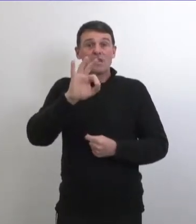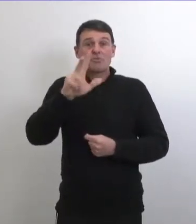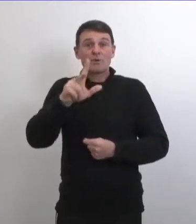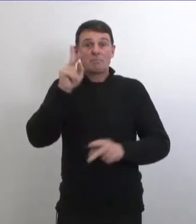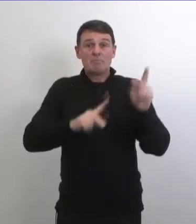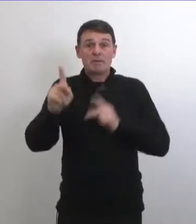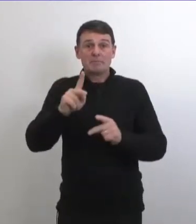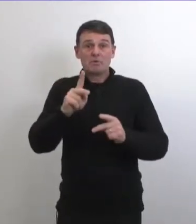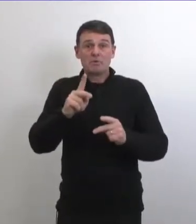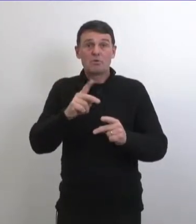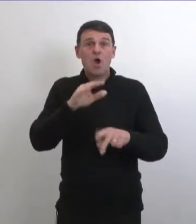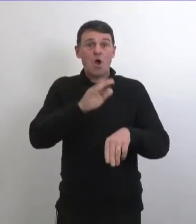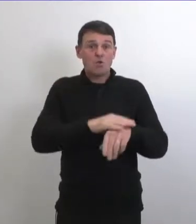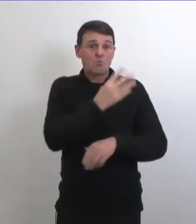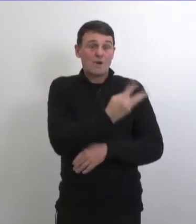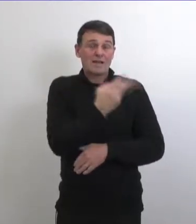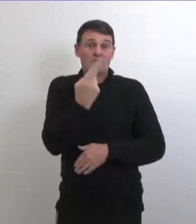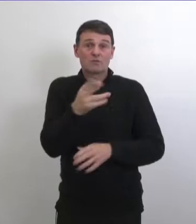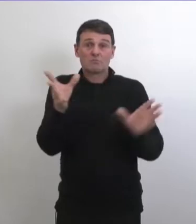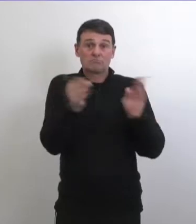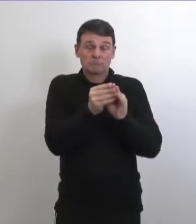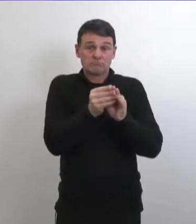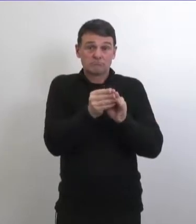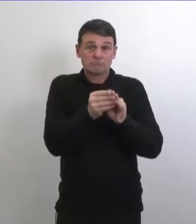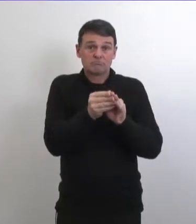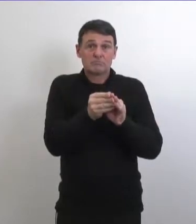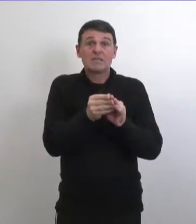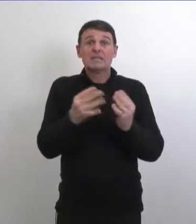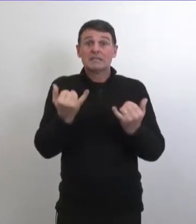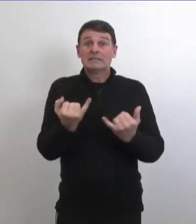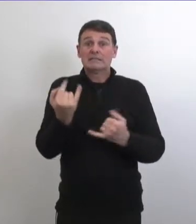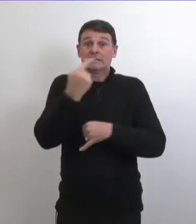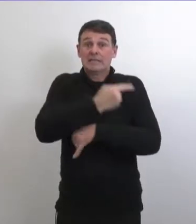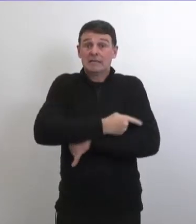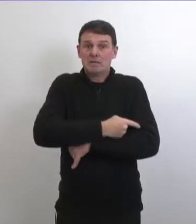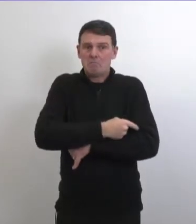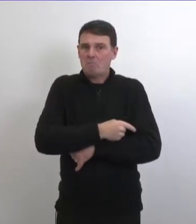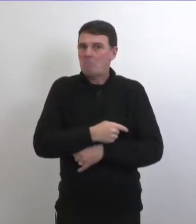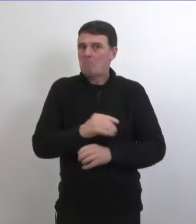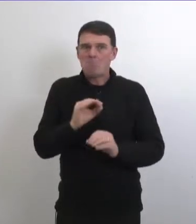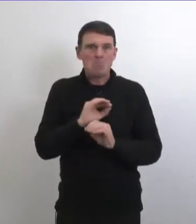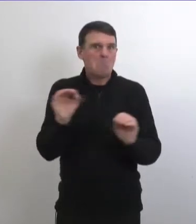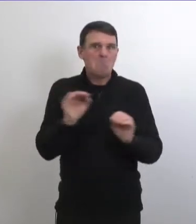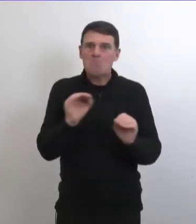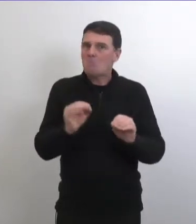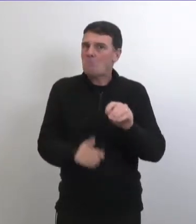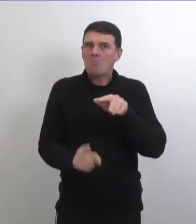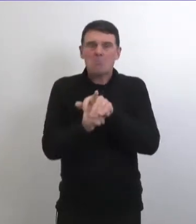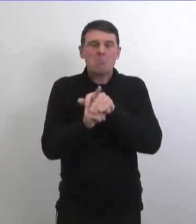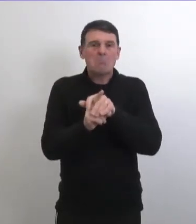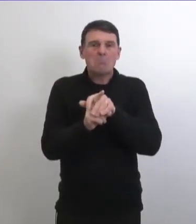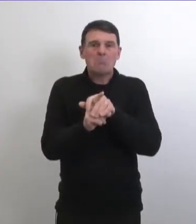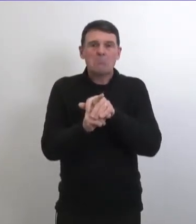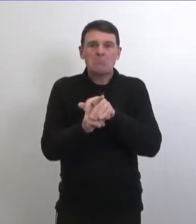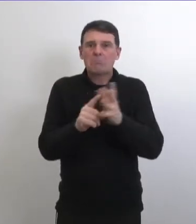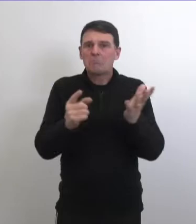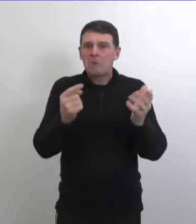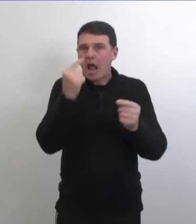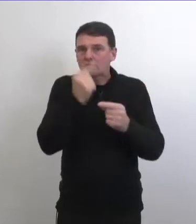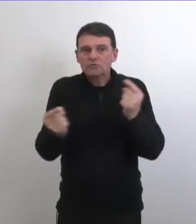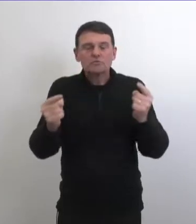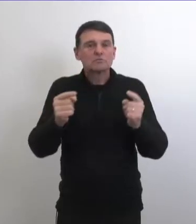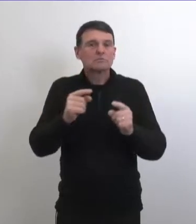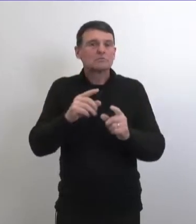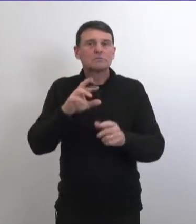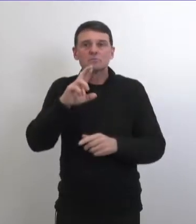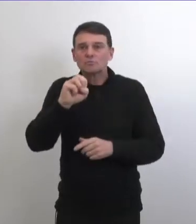donc à peu près 593 personnes ont reçu le vaccin à la clinique jusqu'à maintenant il ya eu